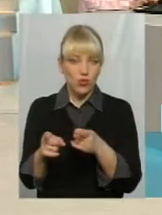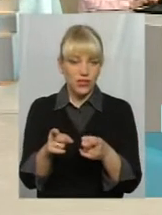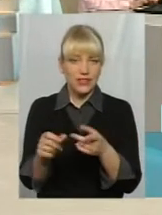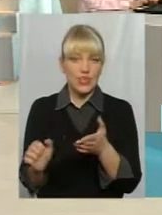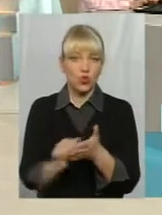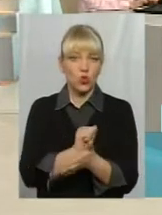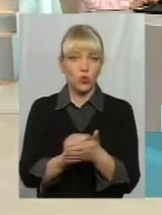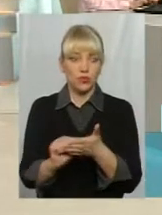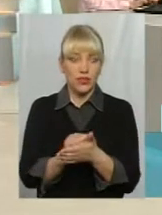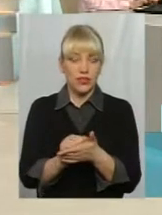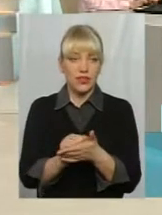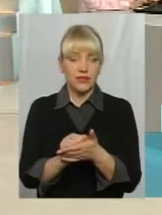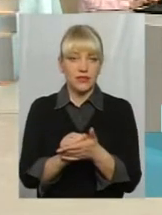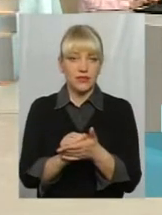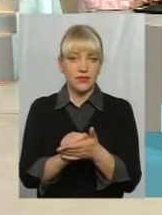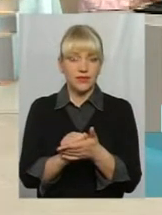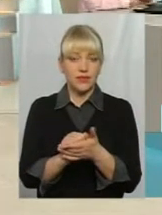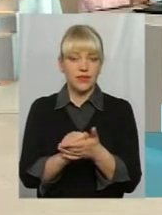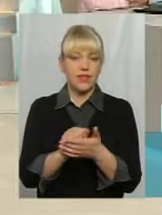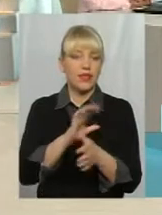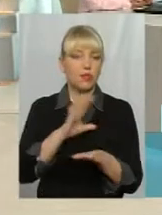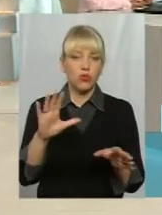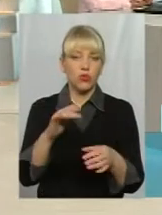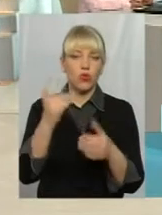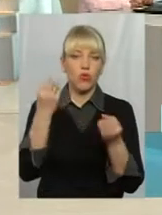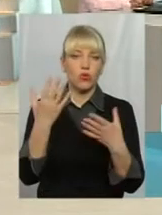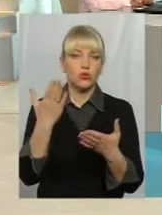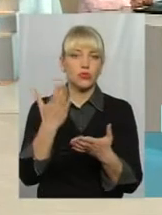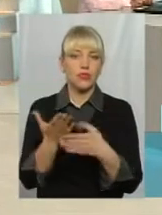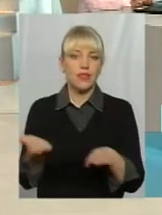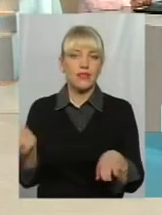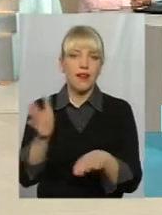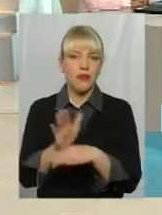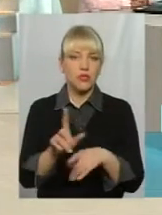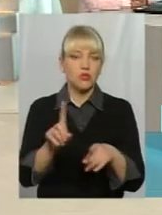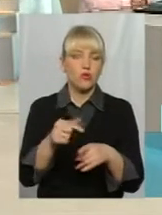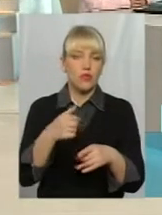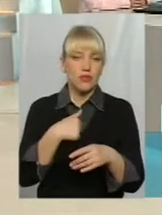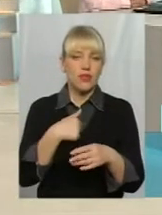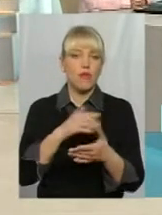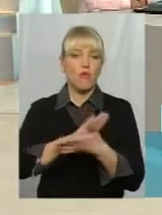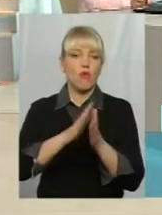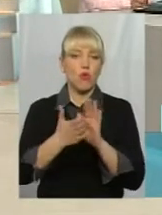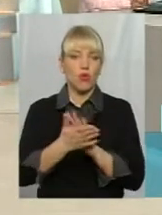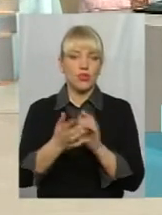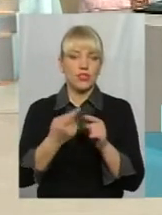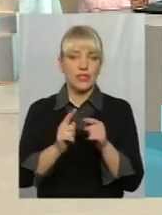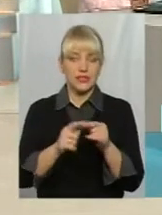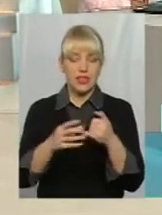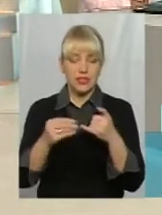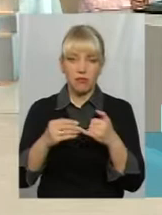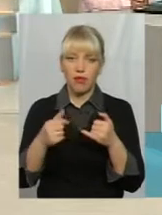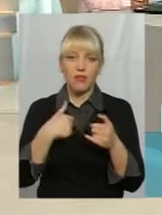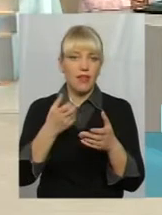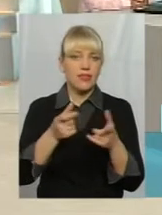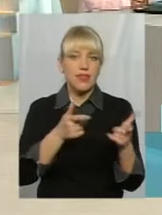документів не було. Просто є тільки наказ, що мені положена ця земля. І я не виготовляла далі документи і не скористалась так би